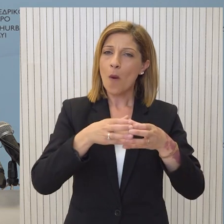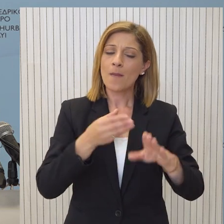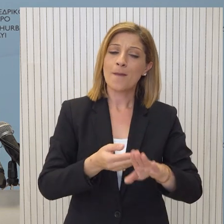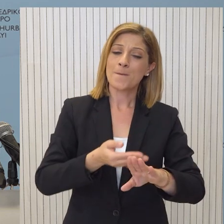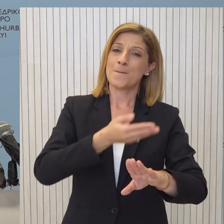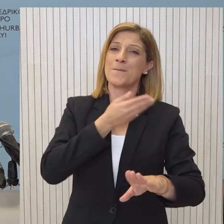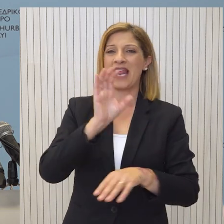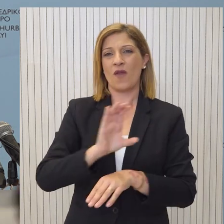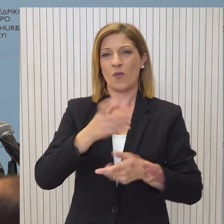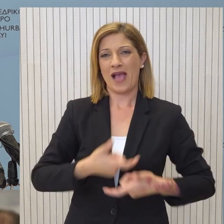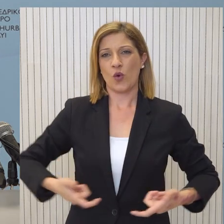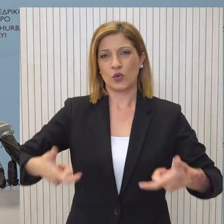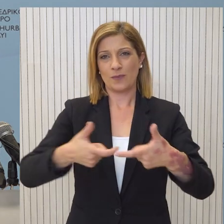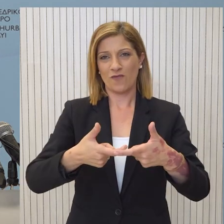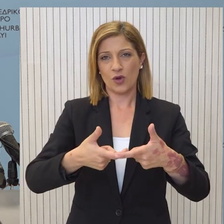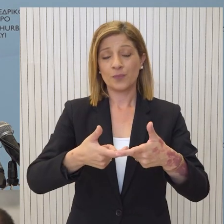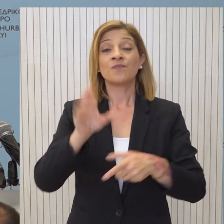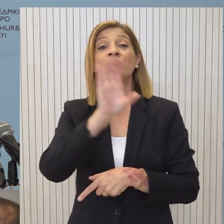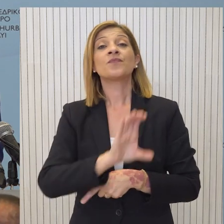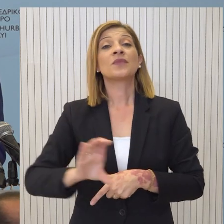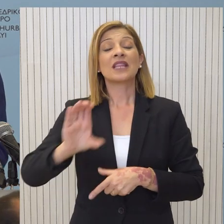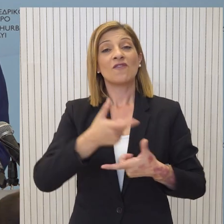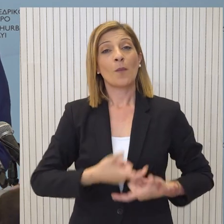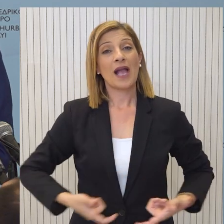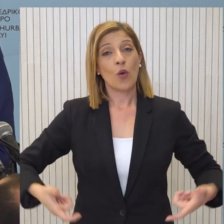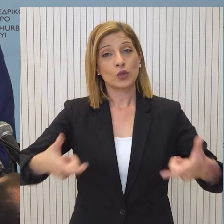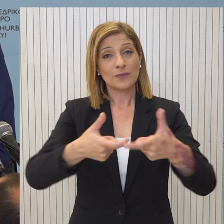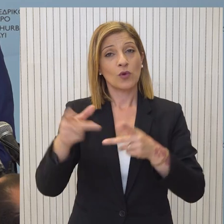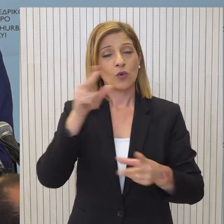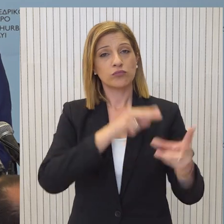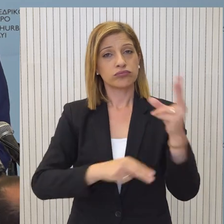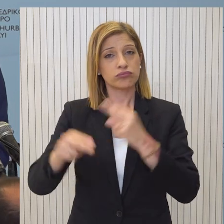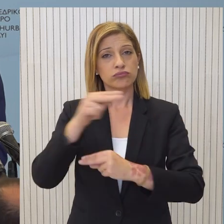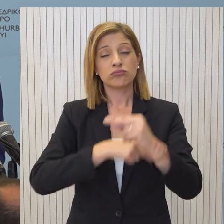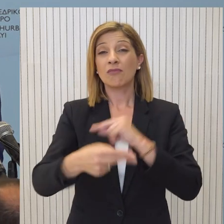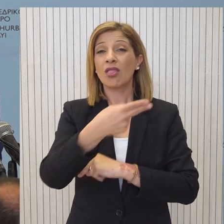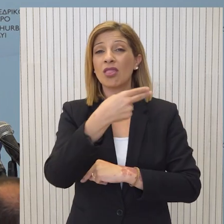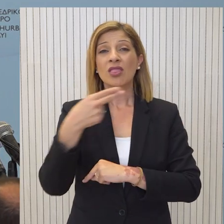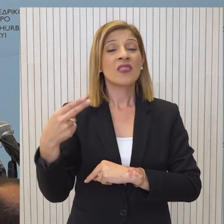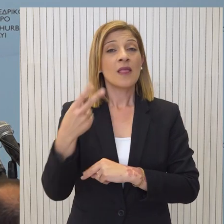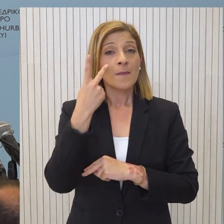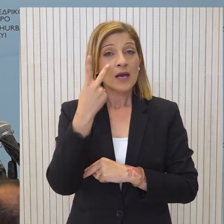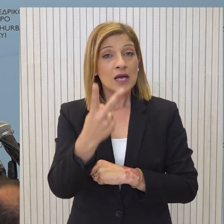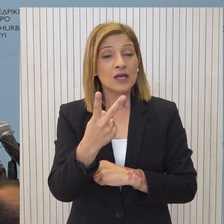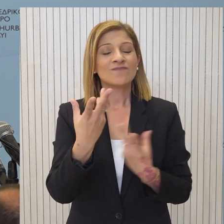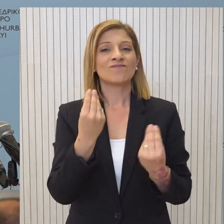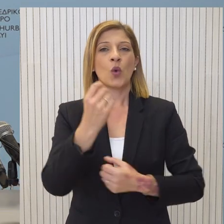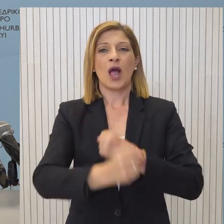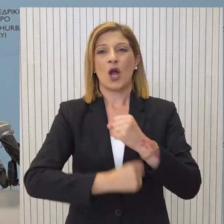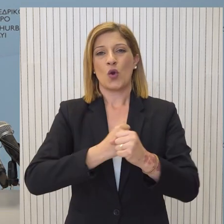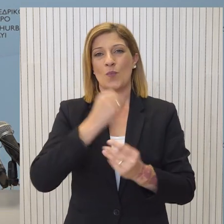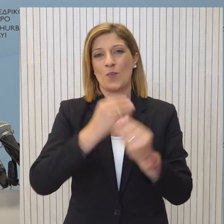εργασιών του Ευρωπαϊκού Συμβουλίου. Το Ευρωπαϊκό Συμβούλιο θα απασχολήσει σε μεγάλο βαθμό το σημαντικό θέμα της αναθιόρησης του πολιετούς